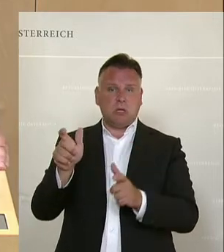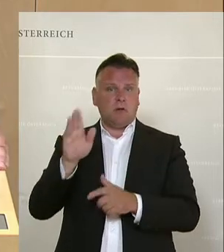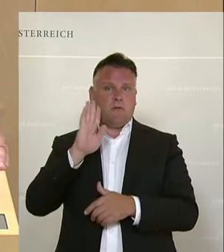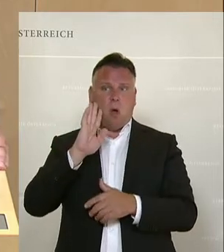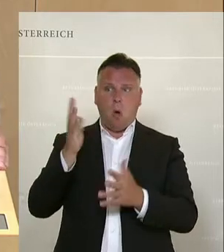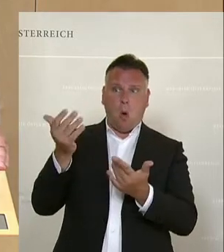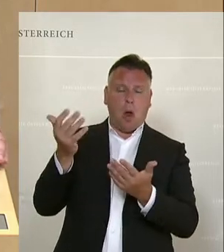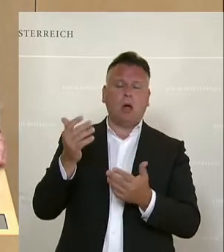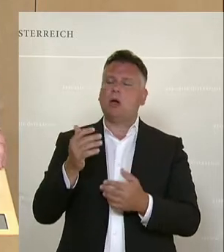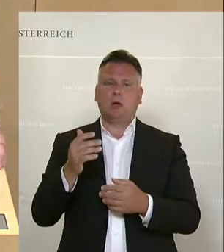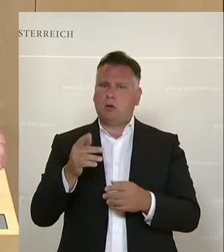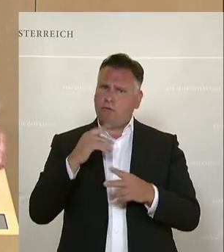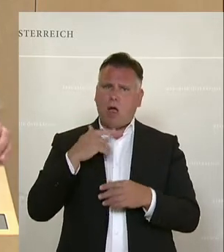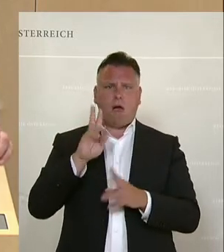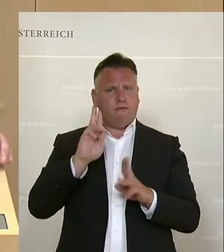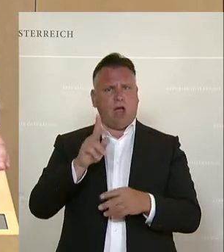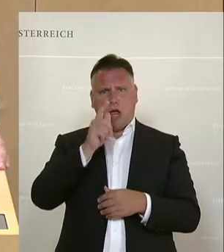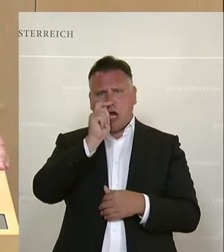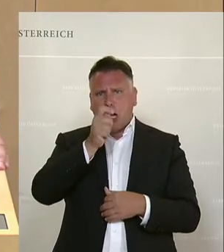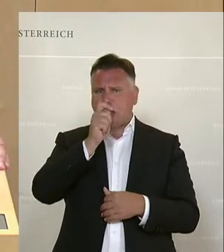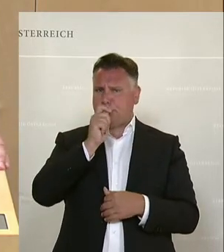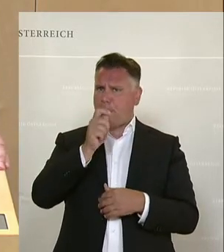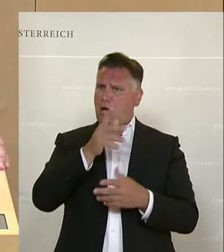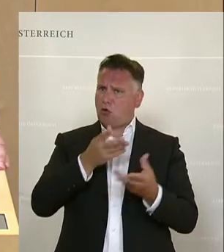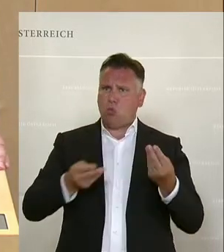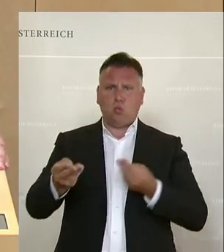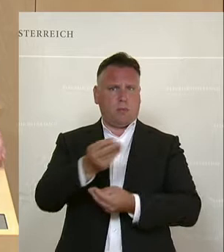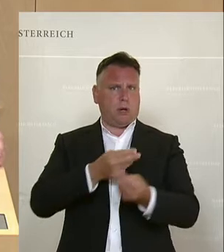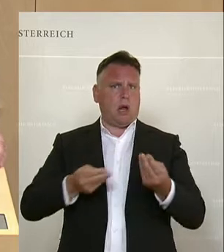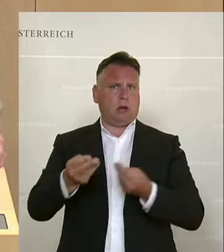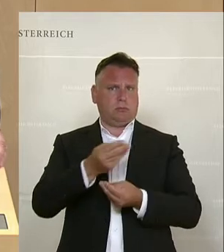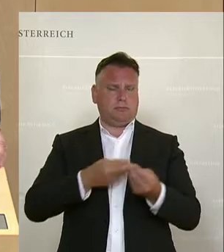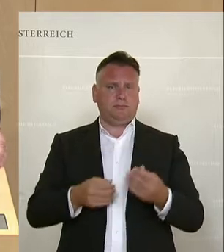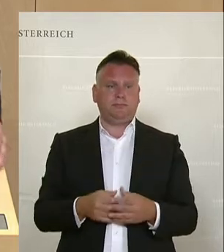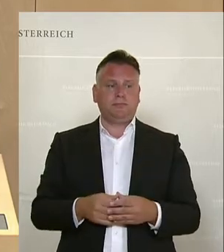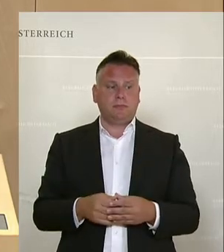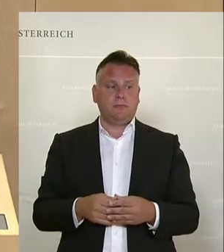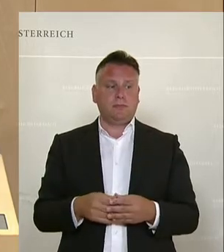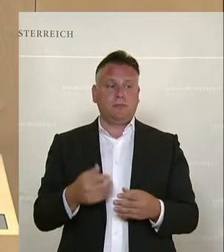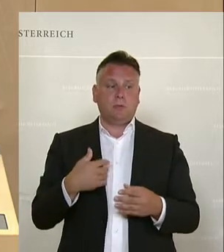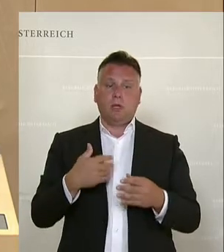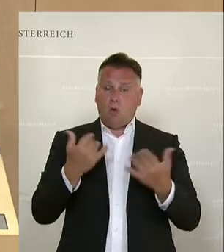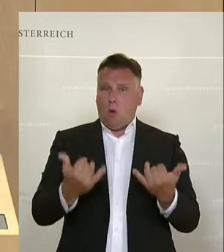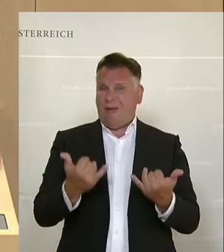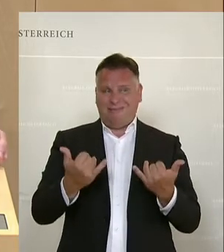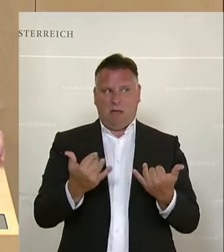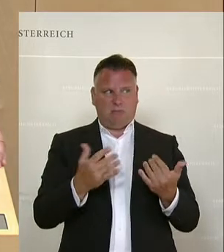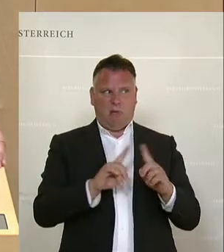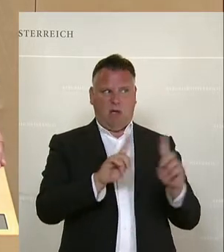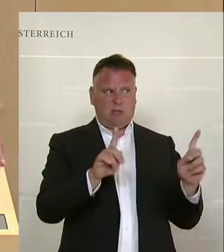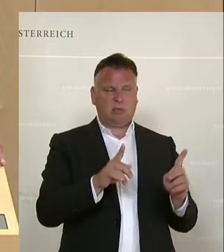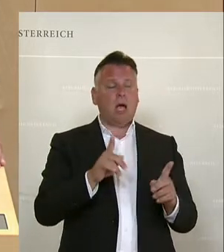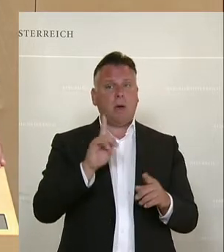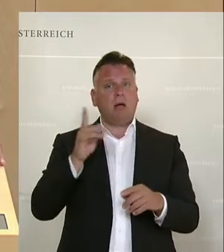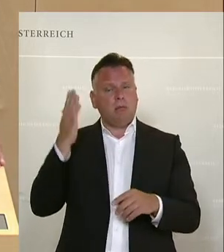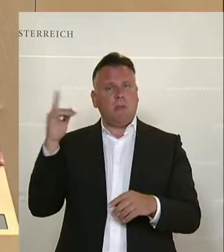respektvollen Umgang aller Abgeordneten mit den Auskunftspersonen gegeben hat. Und ich habe eines erlebt, was ich heute nicht erlebe, dass die ÖVP